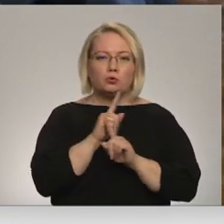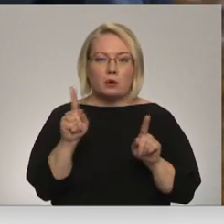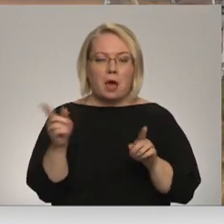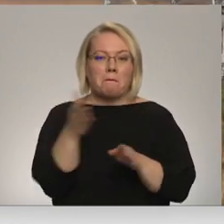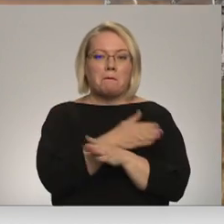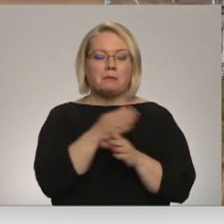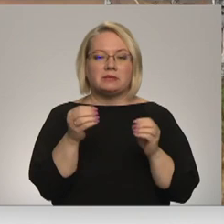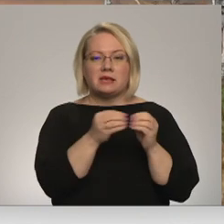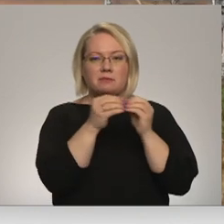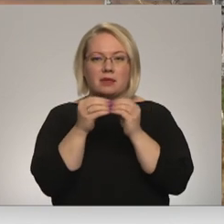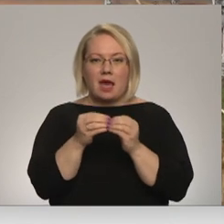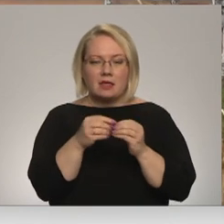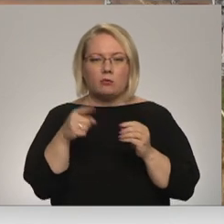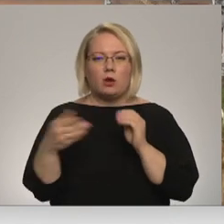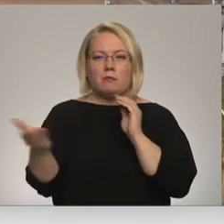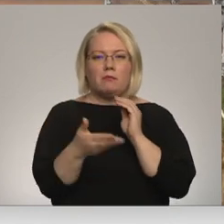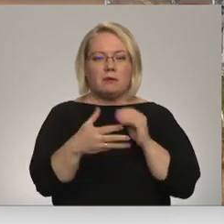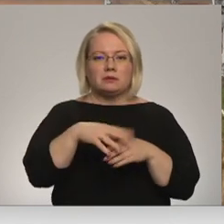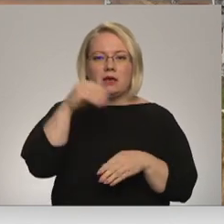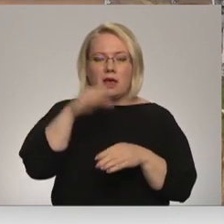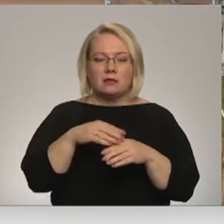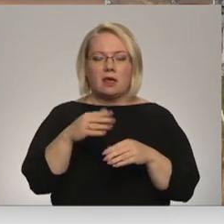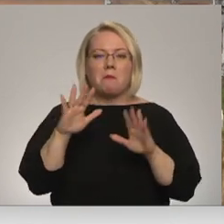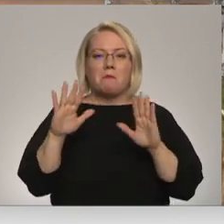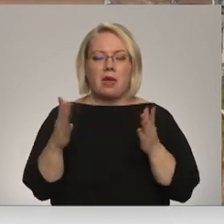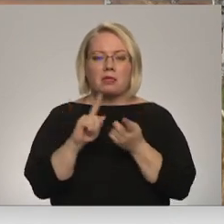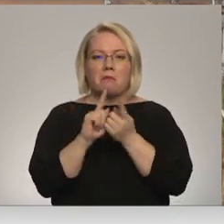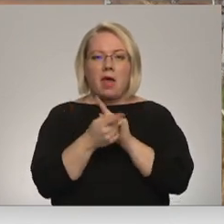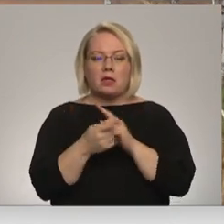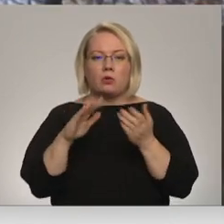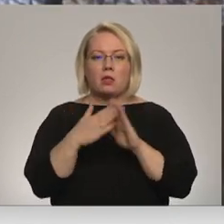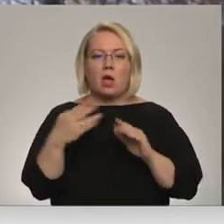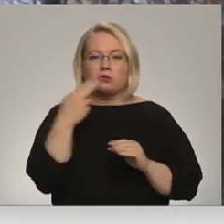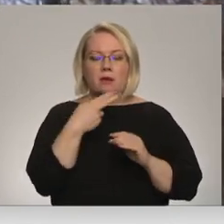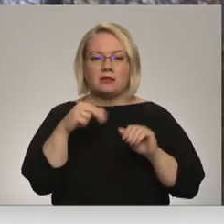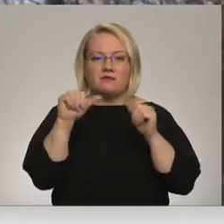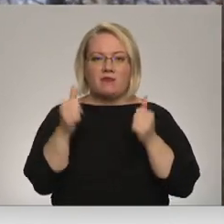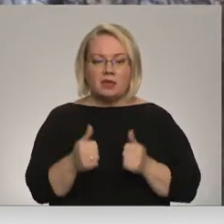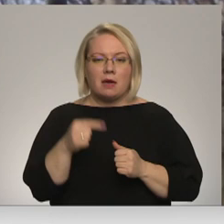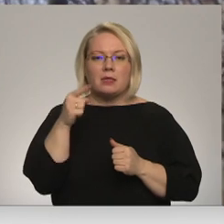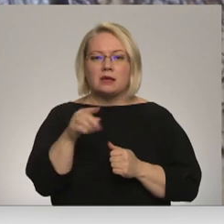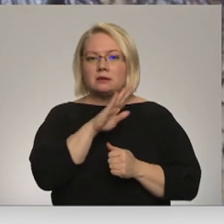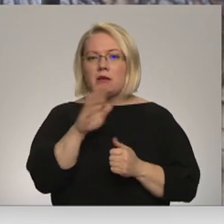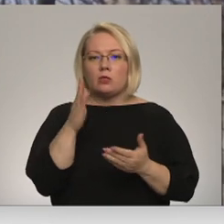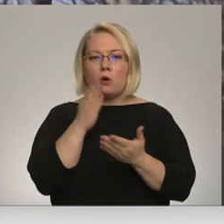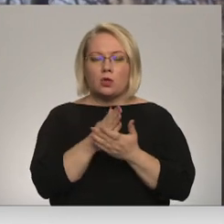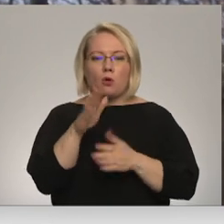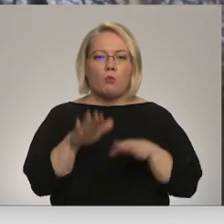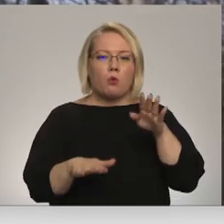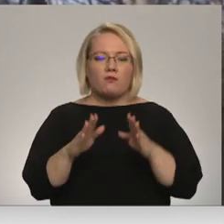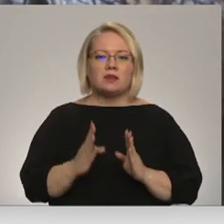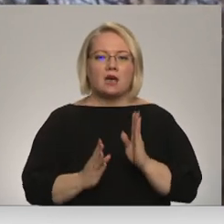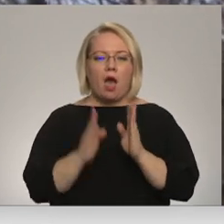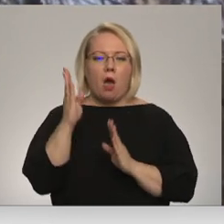gadu desmitiem ezara krastos pļauta zāla kūts pakaļšiem, bet mainoties lauksaimniecības metodēm tas vairs nenotiek, tāpēc purvas aizaug ar